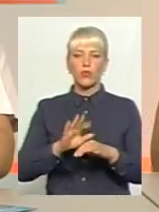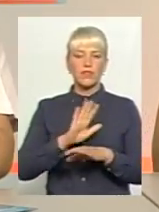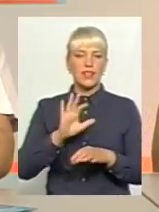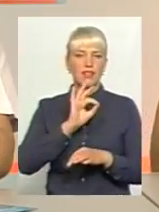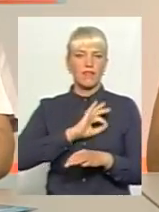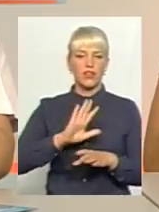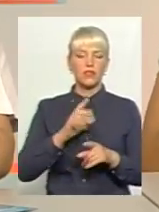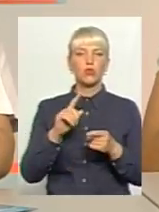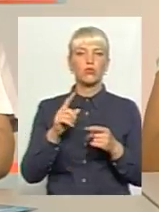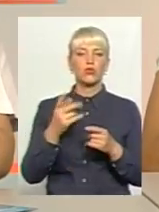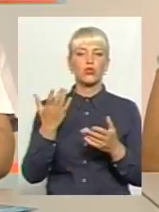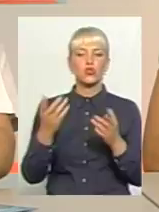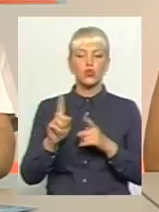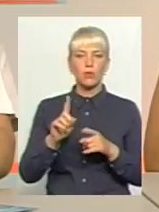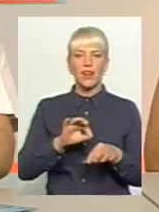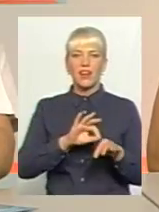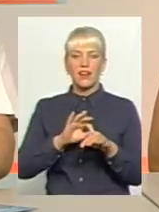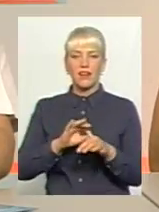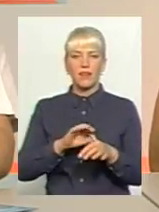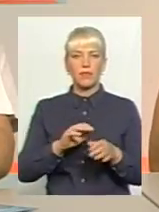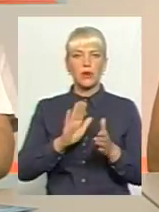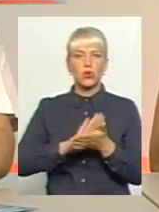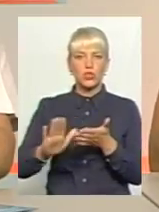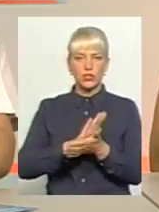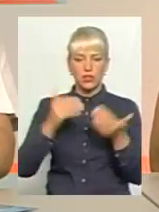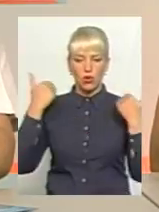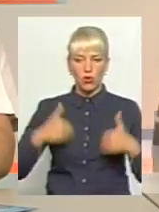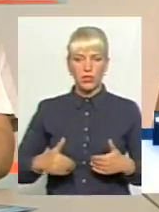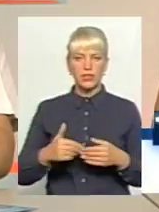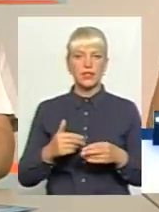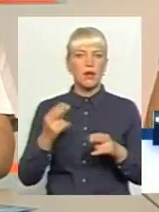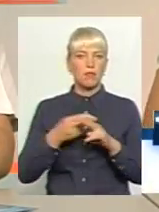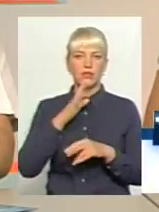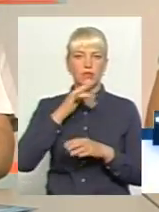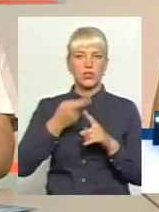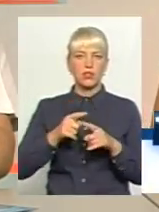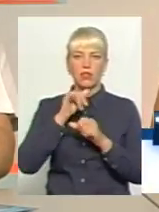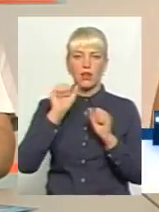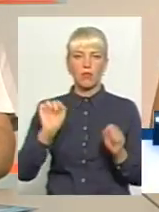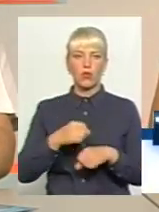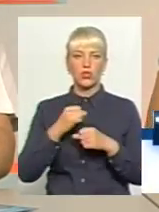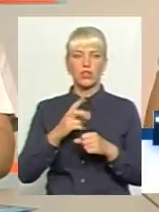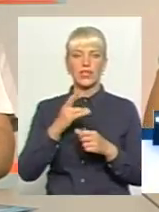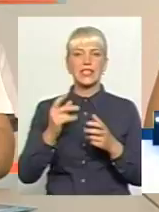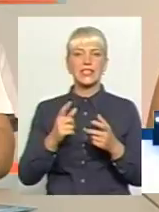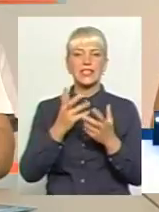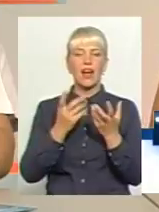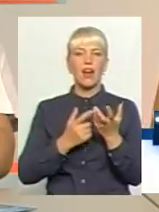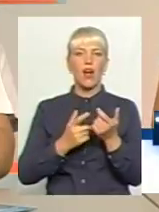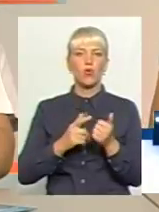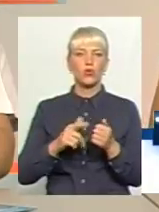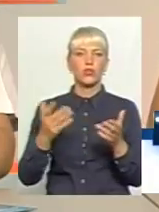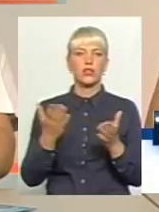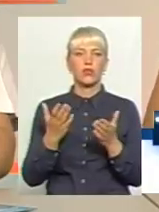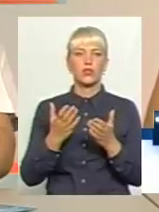необхідна вода, яка, ну, в хвилину подається пів літру очищеної, з літра неочищеної. І, за рахунок, там, діфузії осмоса, вона